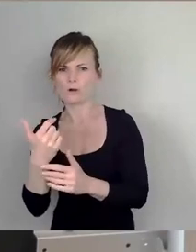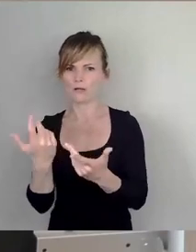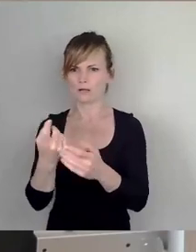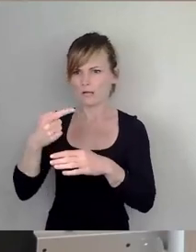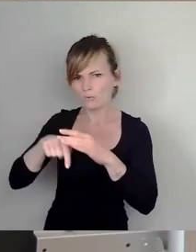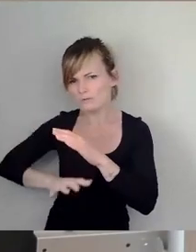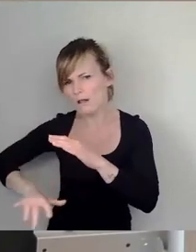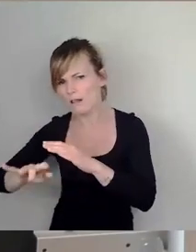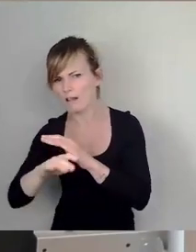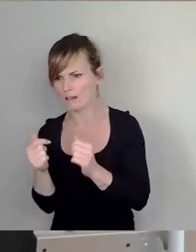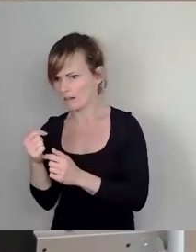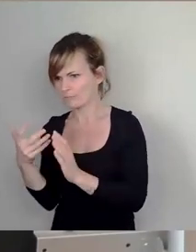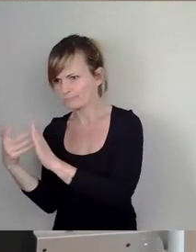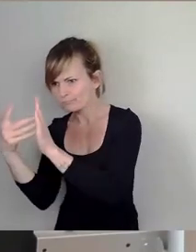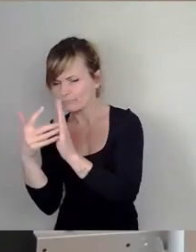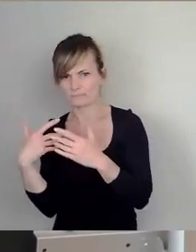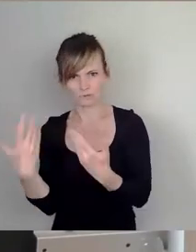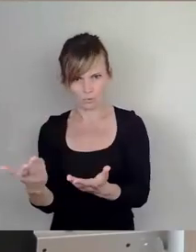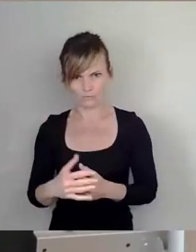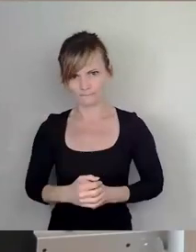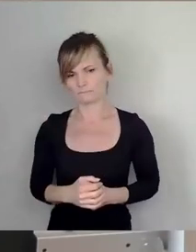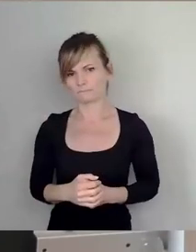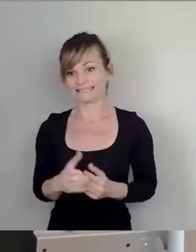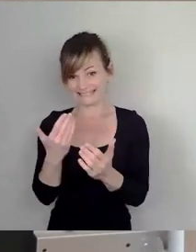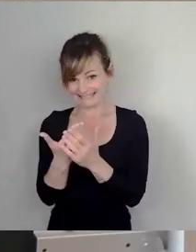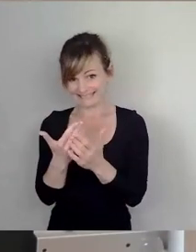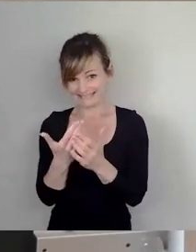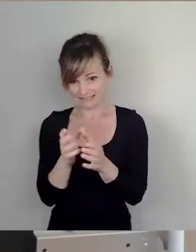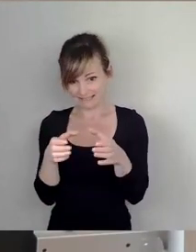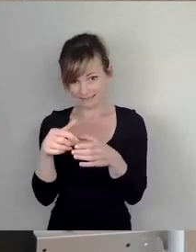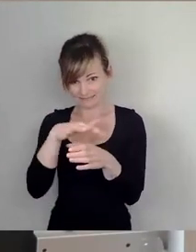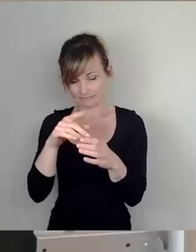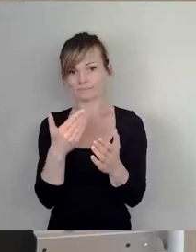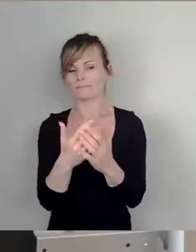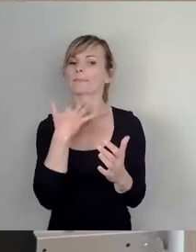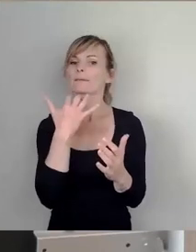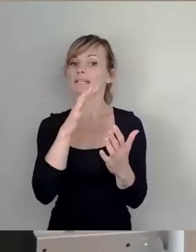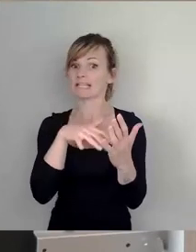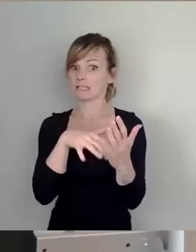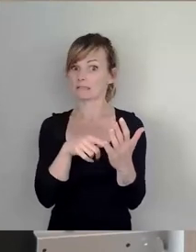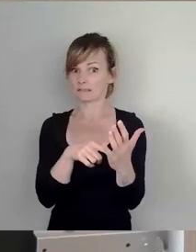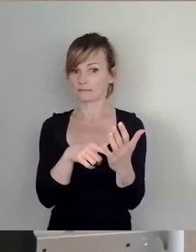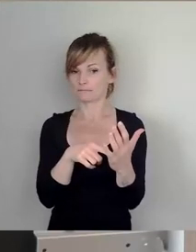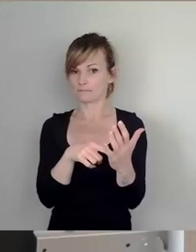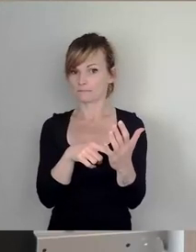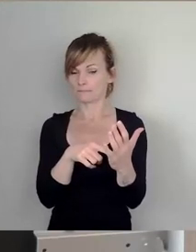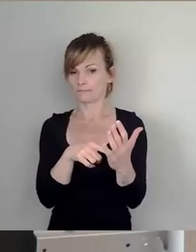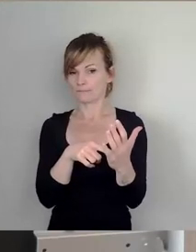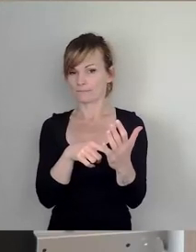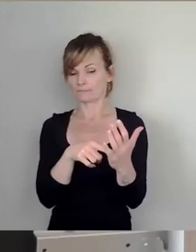Und eben in diesem Bericht wird ausgeführt,